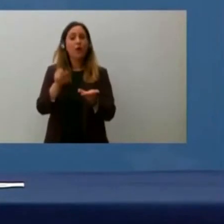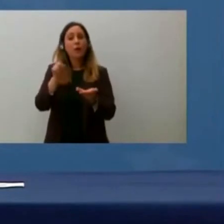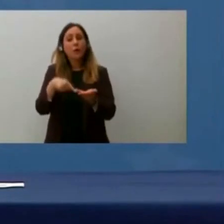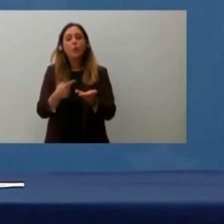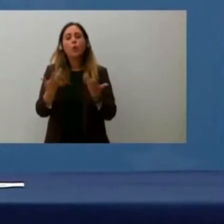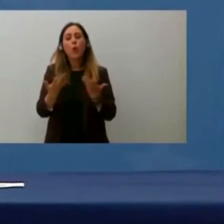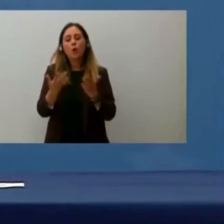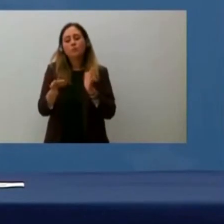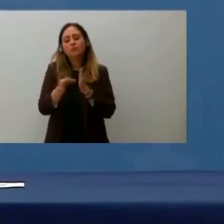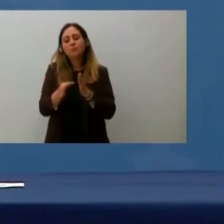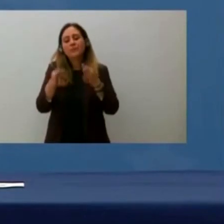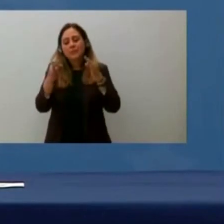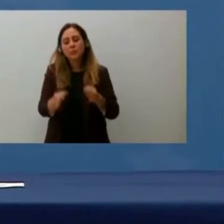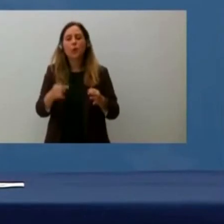che manca oggi.